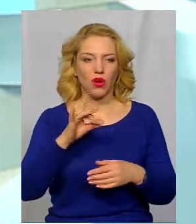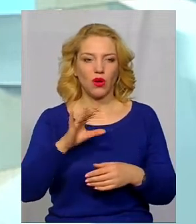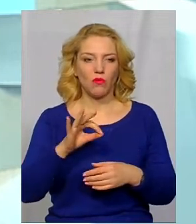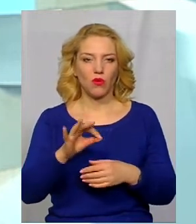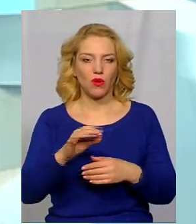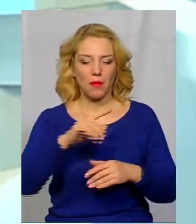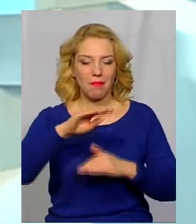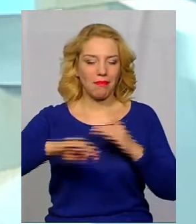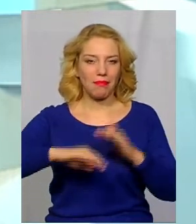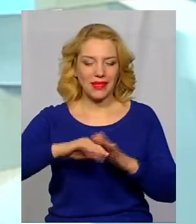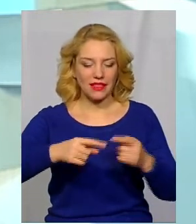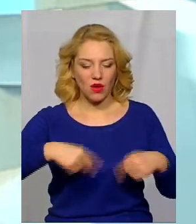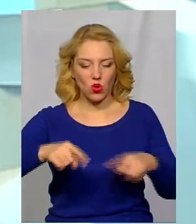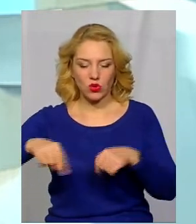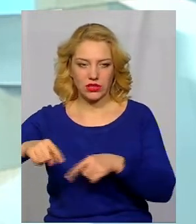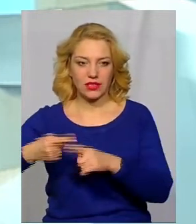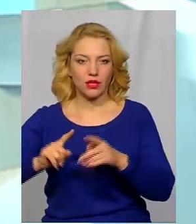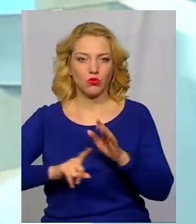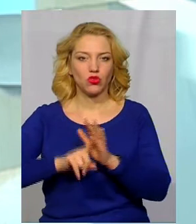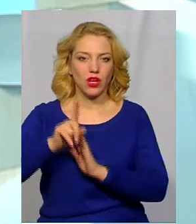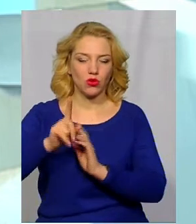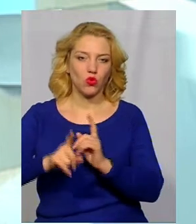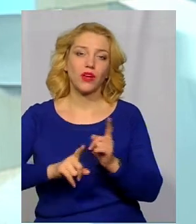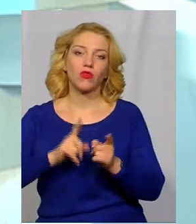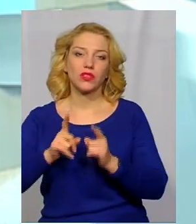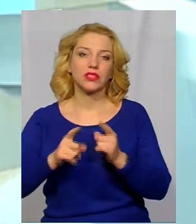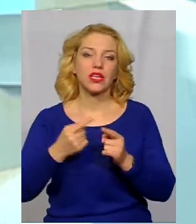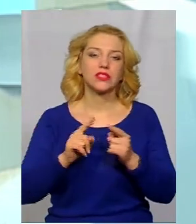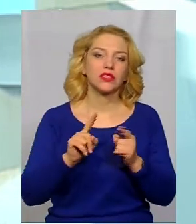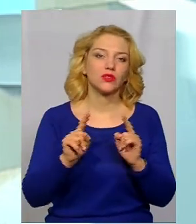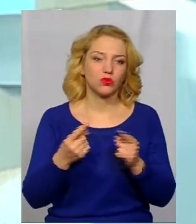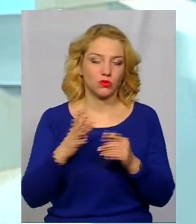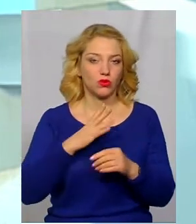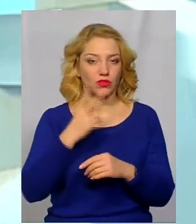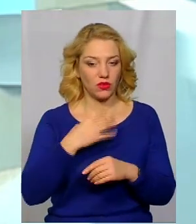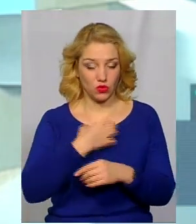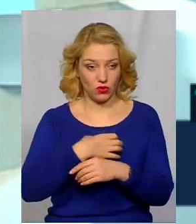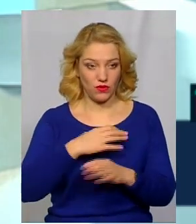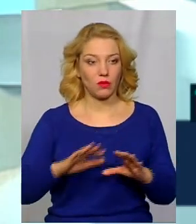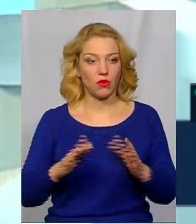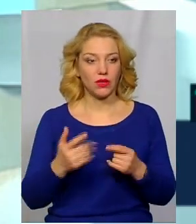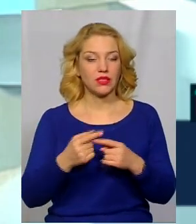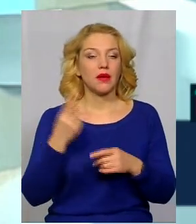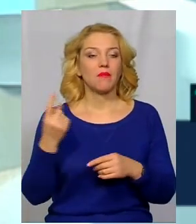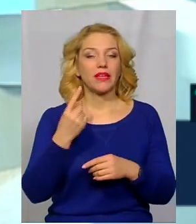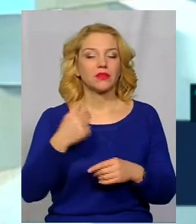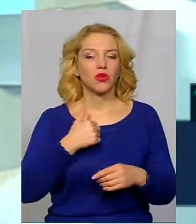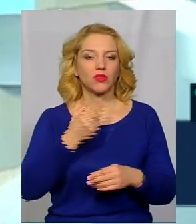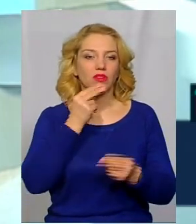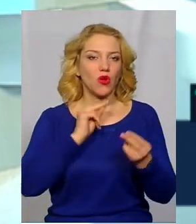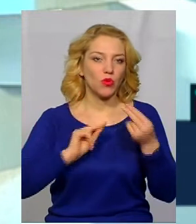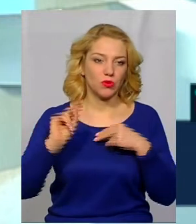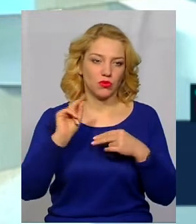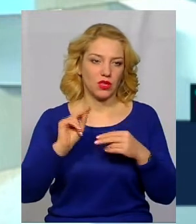почалася саме там. І це є початок нашої реорганізації. Ми виходили з двох основних моментів. Перше, ми хотіли оптимізувати